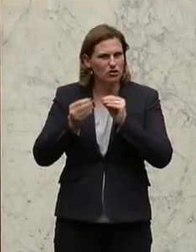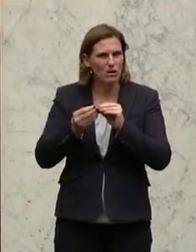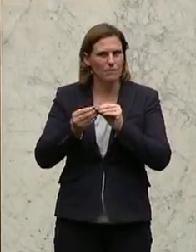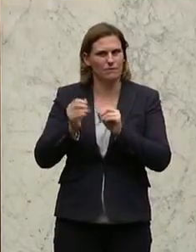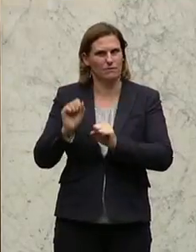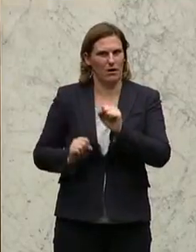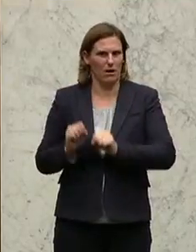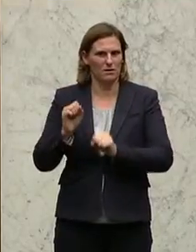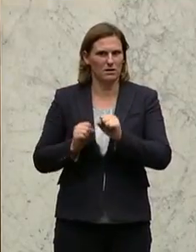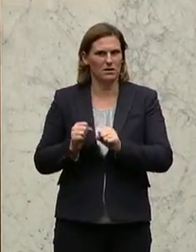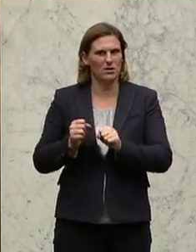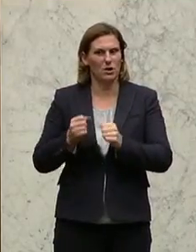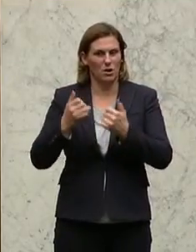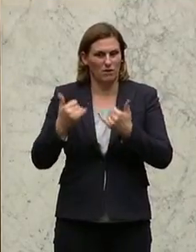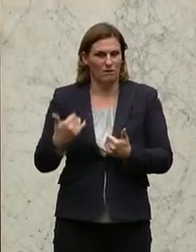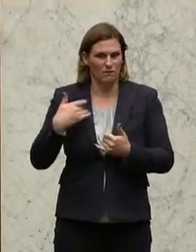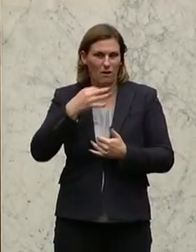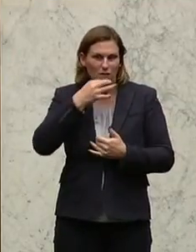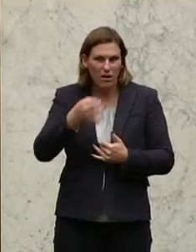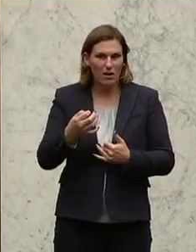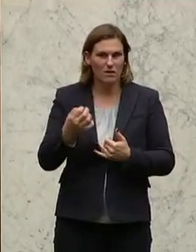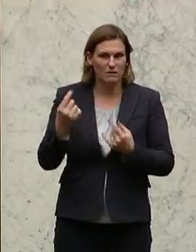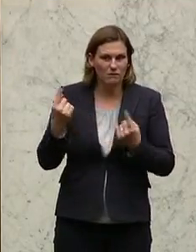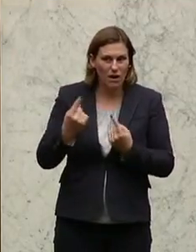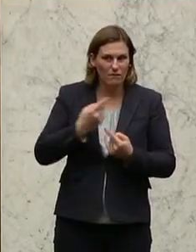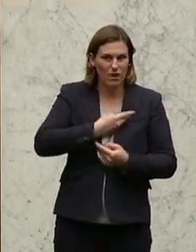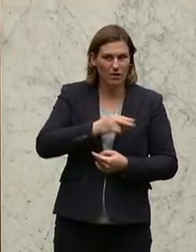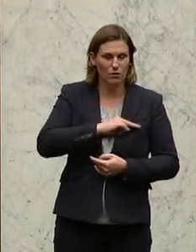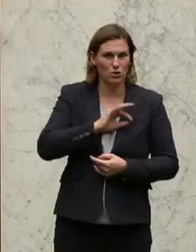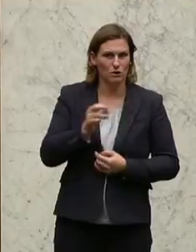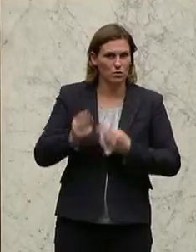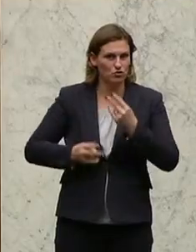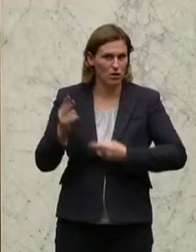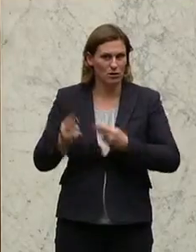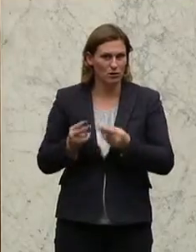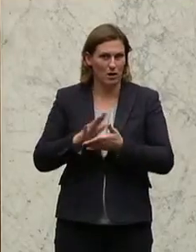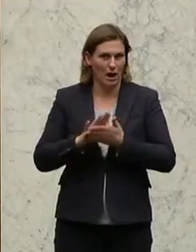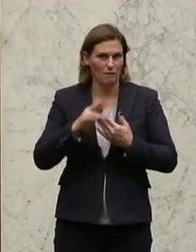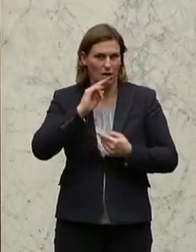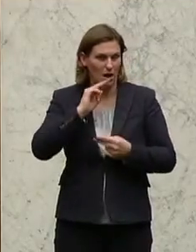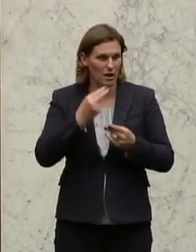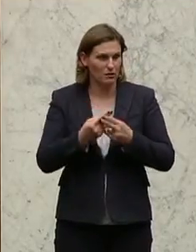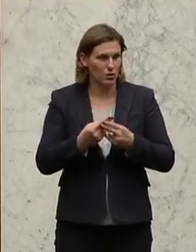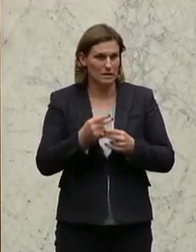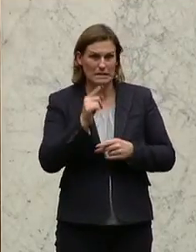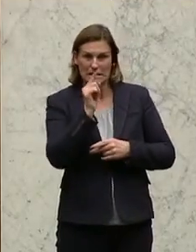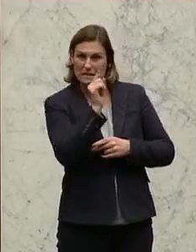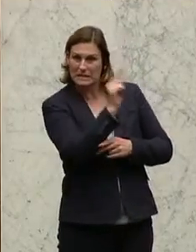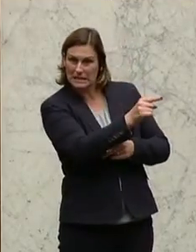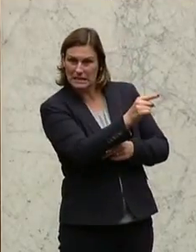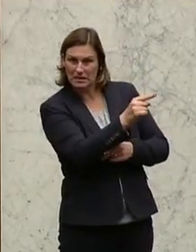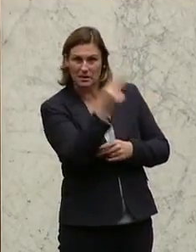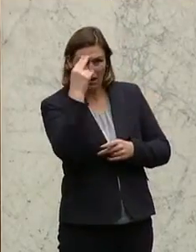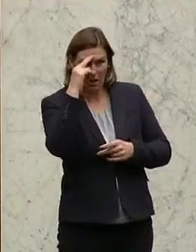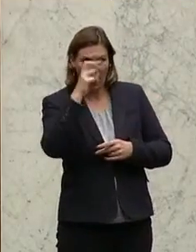wer ist für diesen Schaden und für diese Malversationen verantwortlich. Und ich sage es ganz einfach, die Antwort ist ganz einfach. Sie, Herr Mayer, nicht in